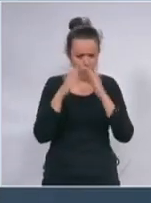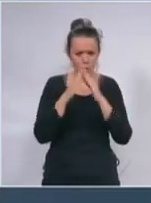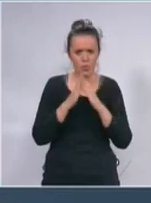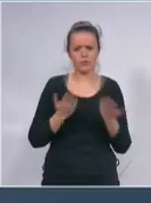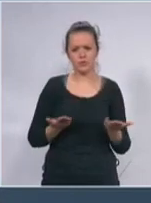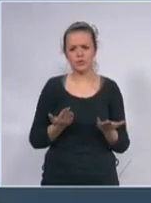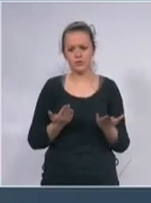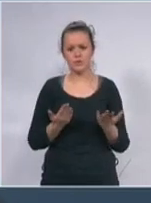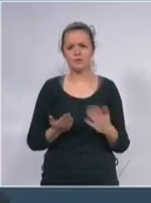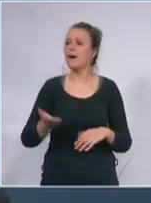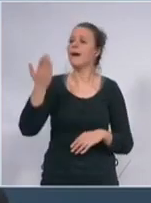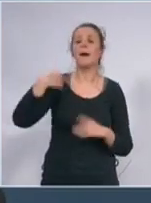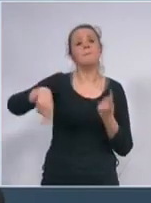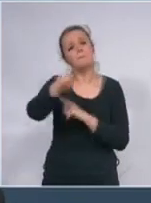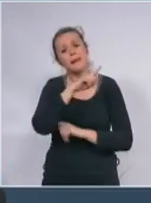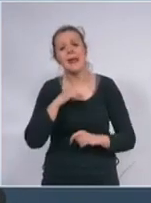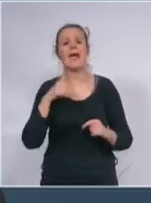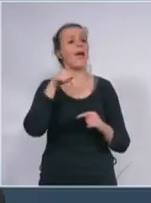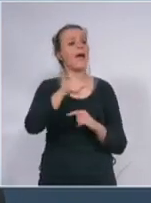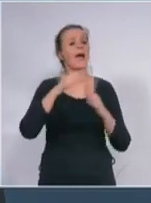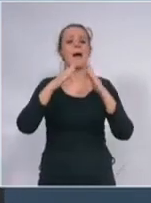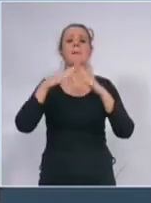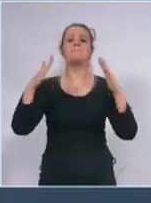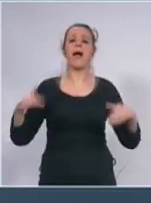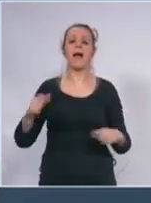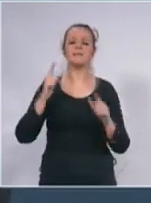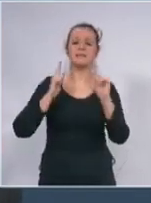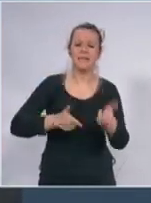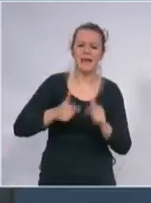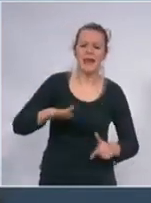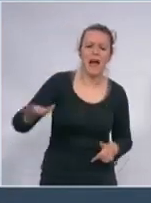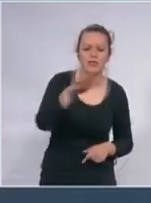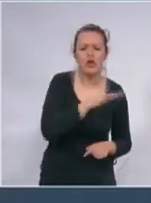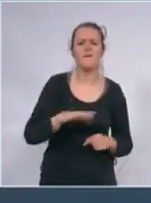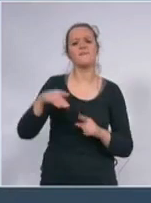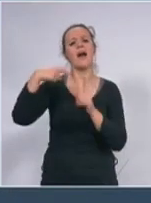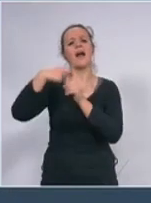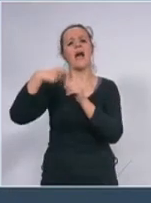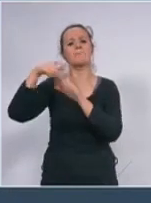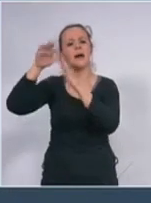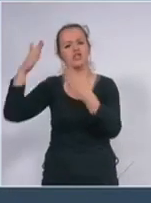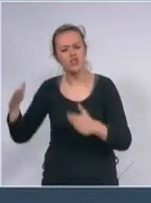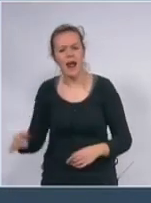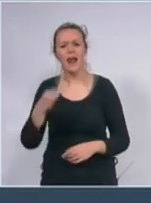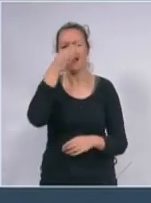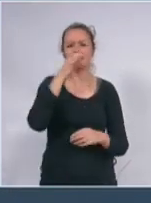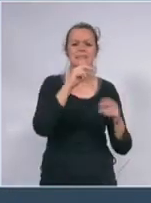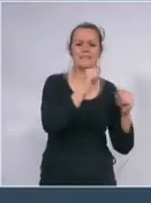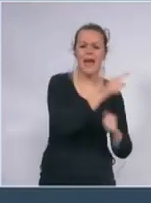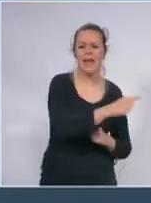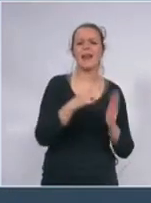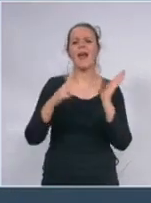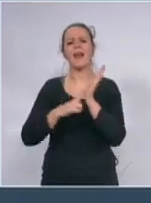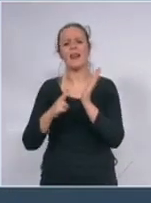junaka iz balkanskih ratova sa kajmakčalana sa cera sa neretve i sutjeske